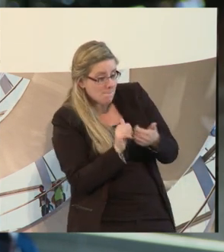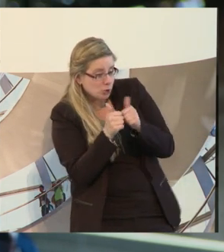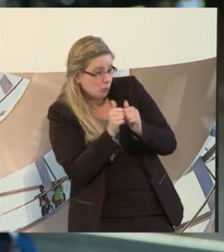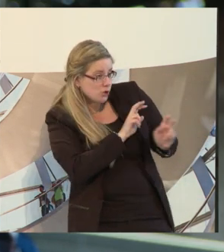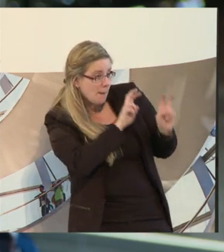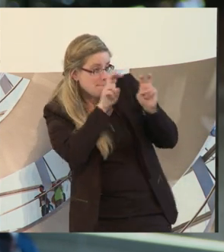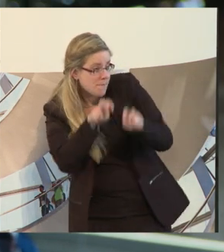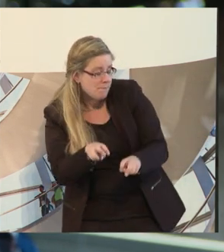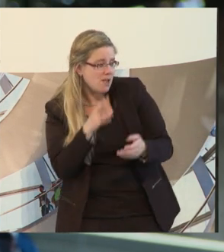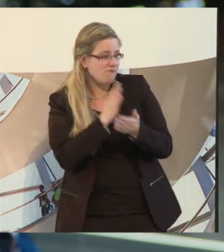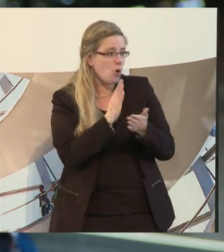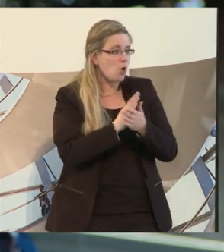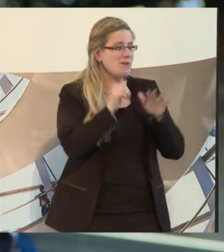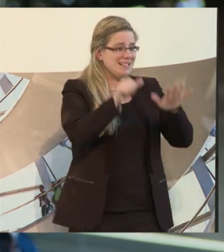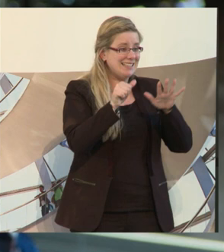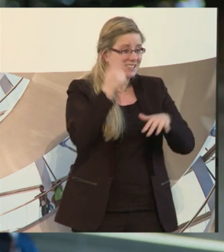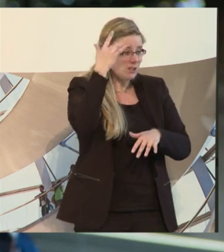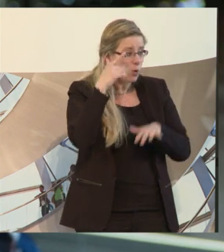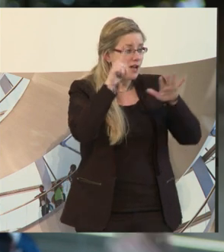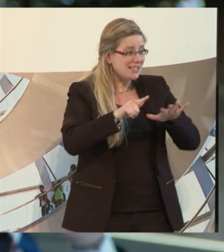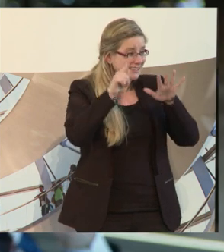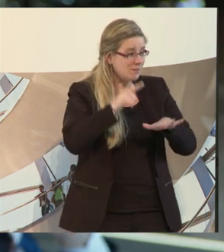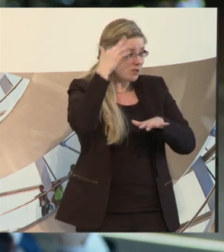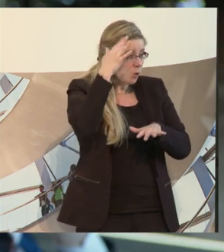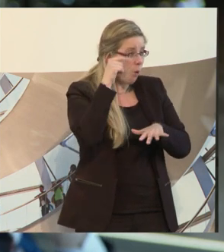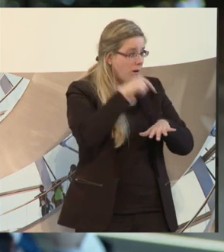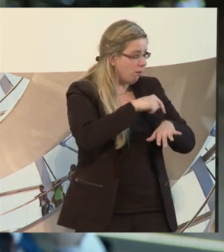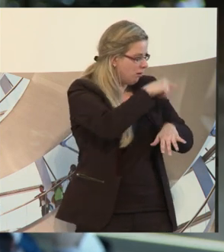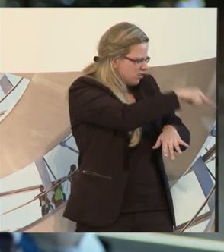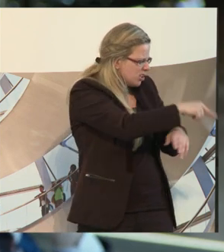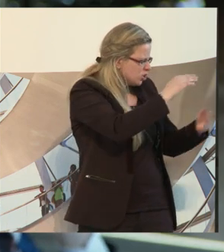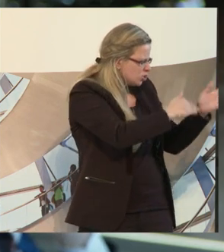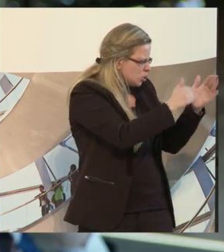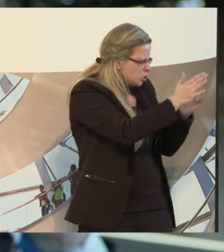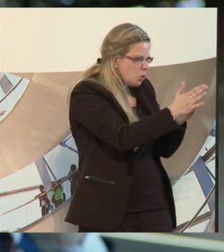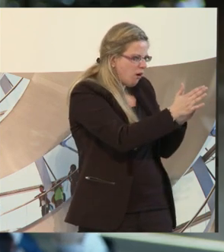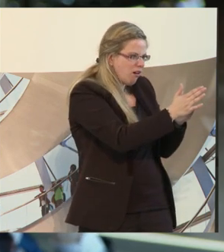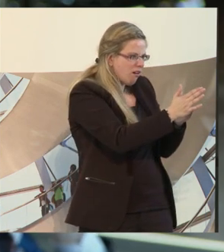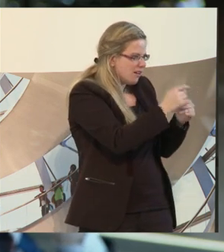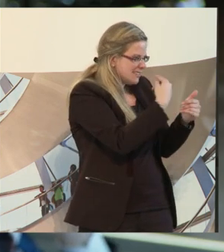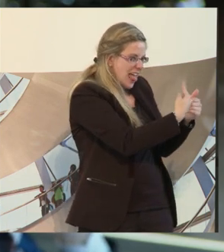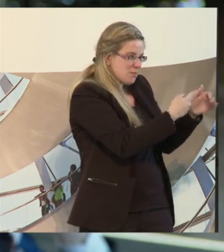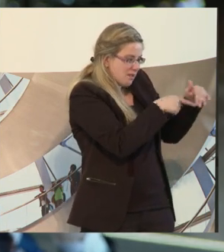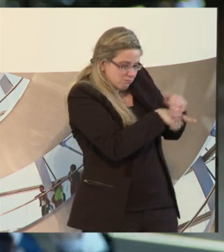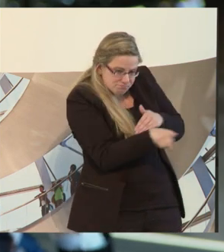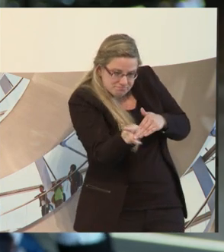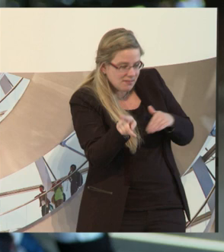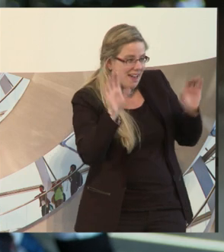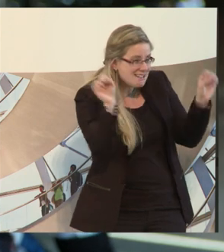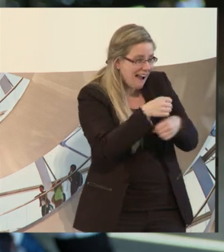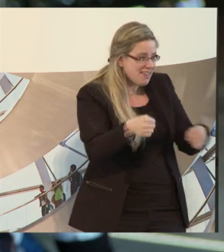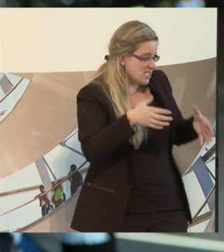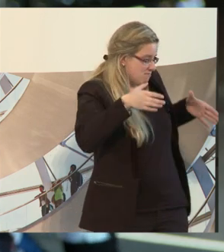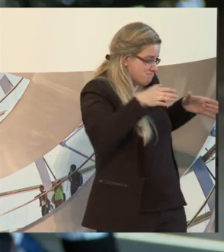17 Uhr kommt drauf an, die Strukturen überhaupt nicht mehr stimmen. Ja, die kommen eben nicht mehr weg, ländlichen Raum fahren, keine Busche mehr,